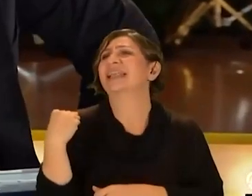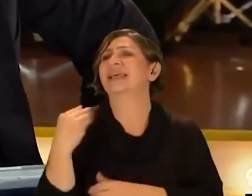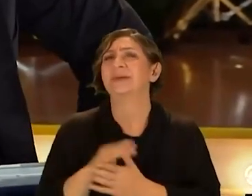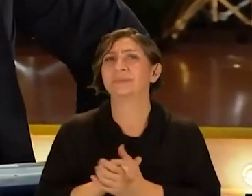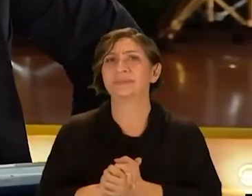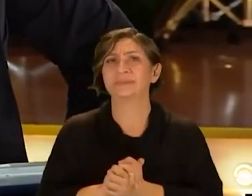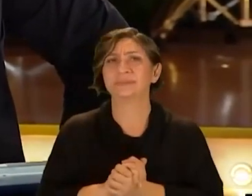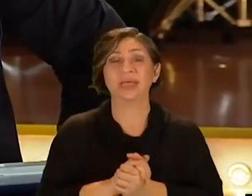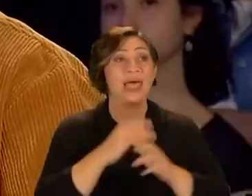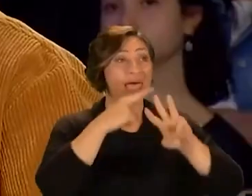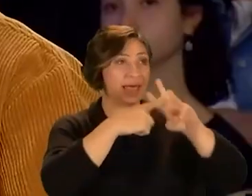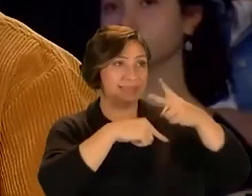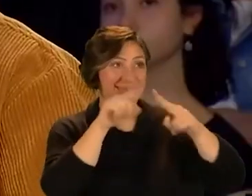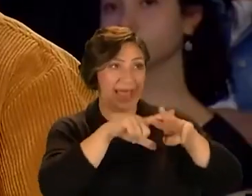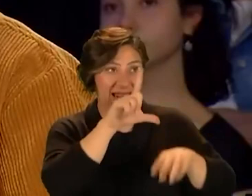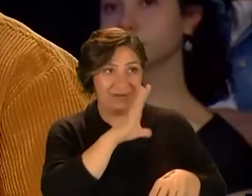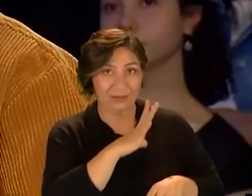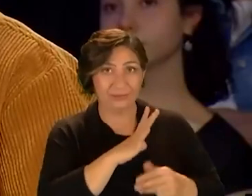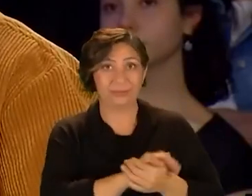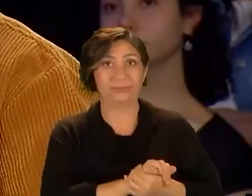yeni Ezel var